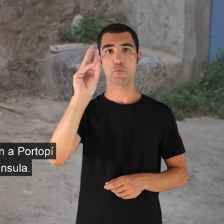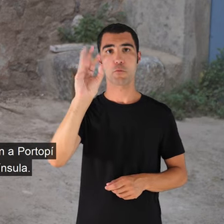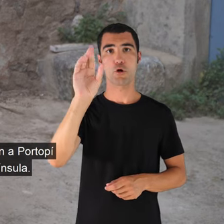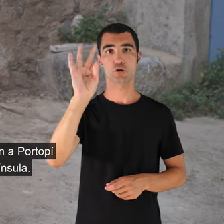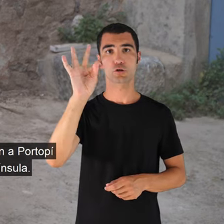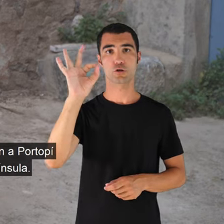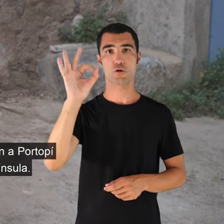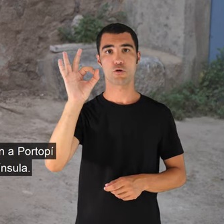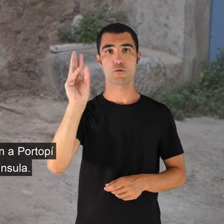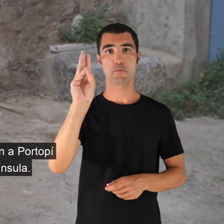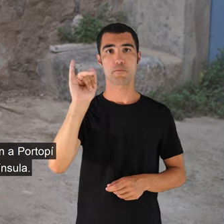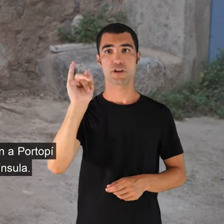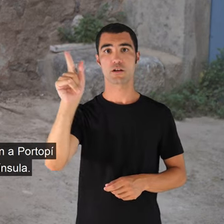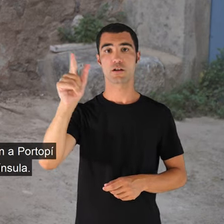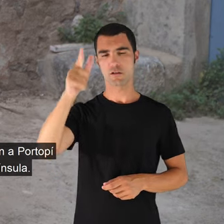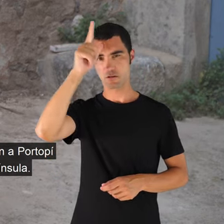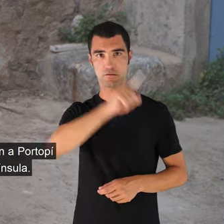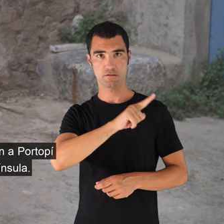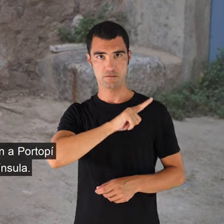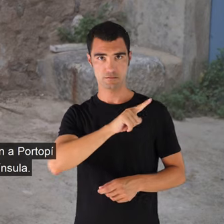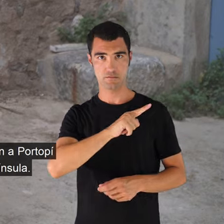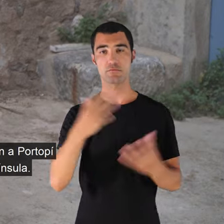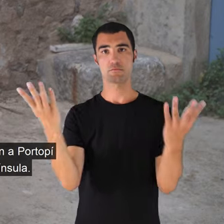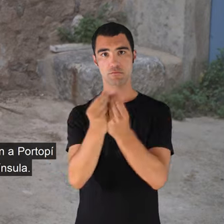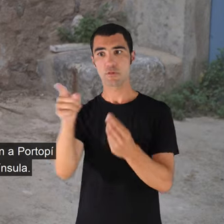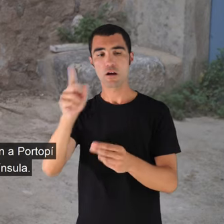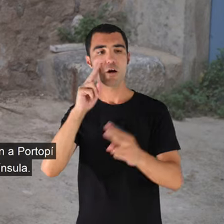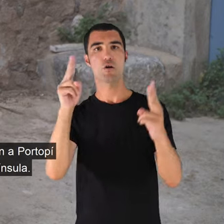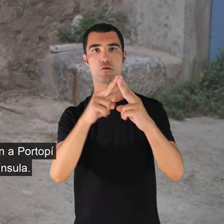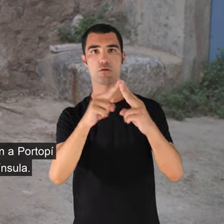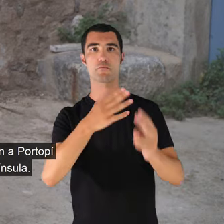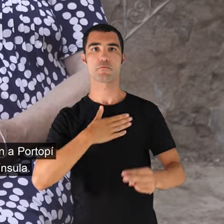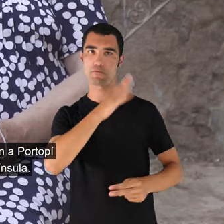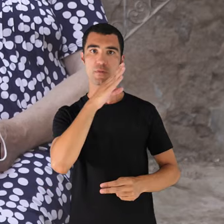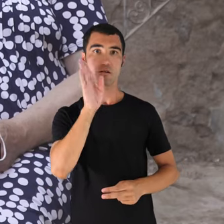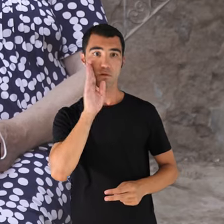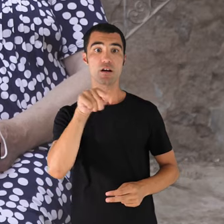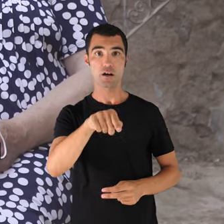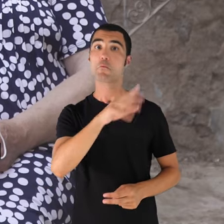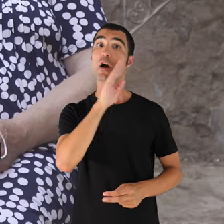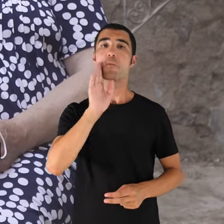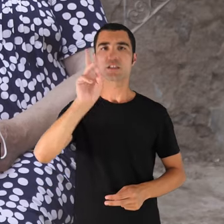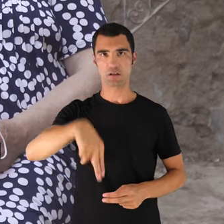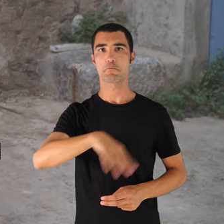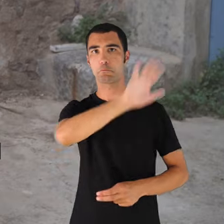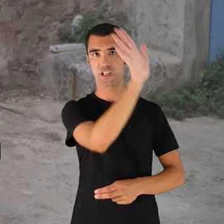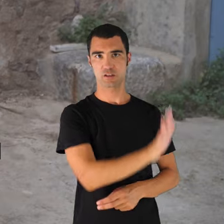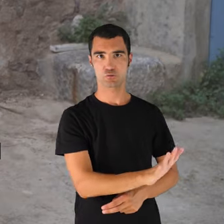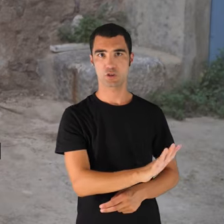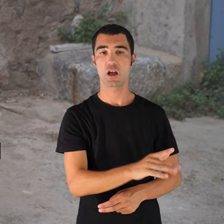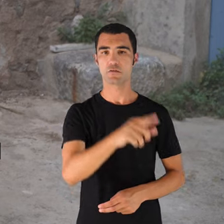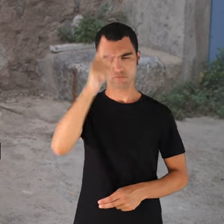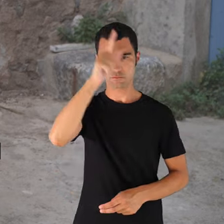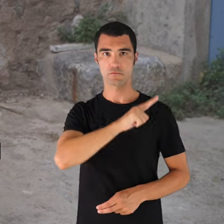'almirante Miranda. I allà va conèixer mo mare. Que mo mare també venia de la península. Si era Cabo I, fogonero. I